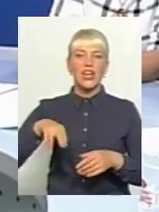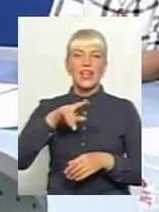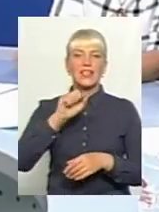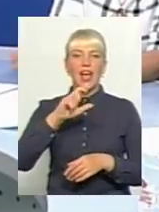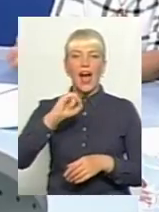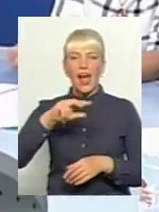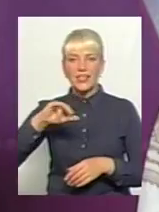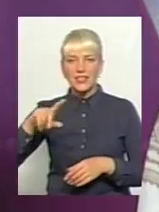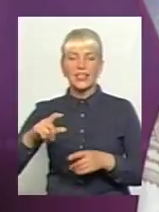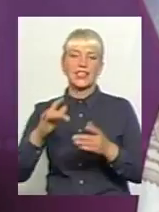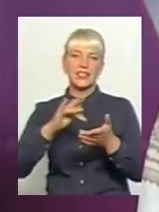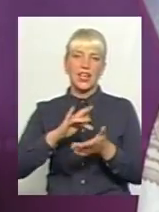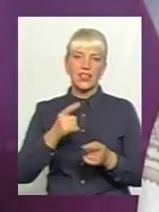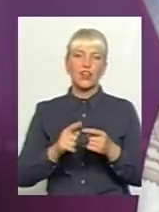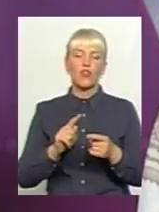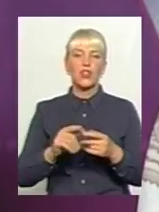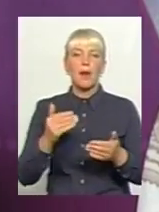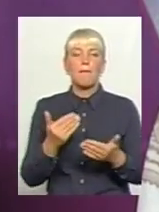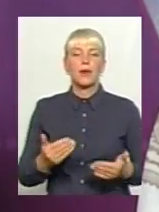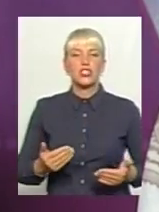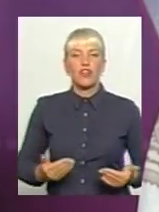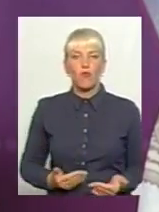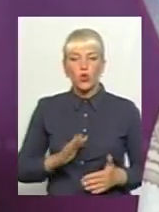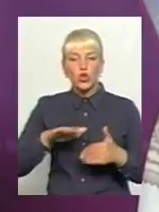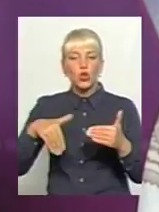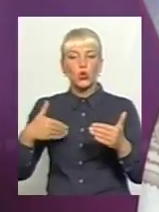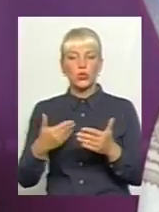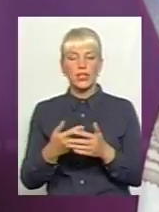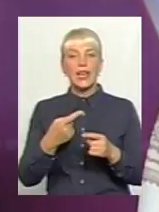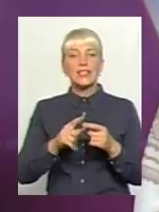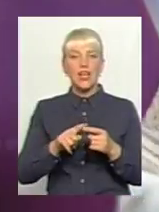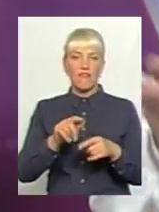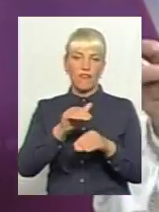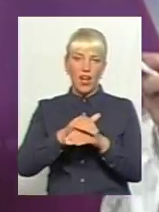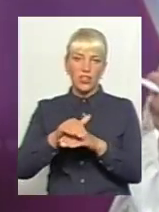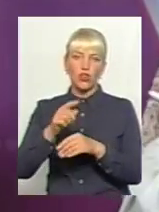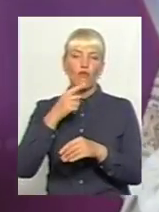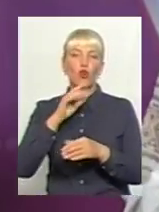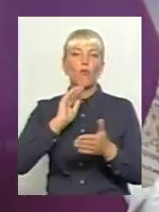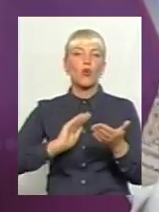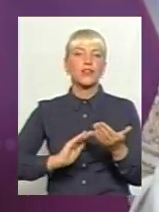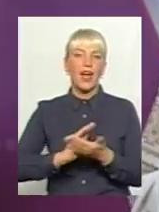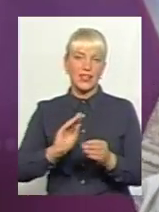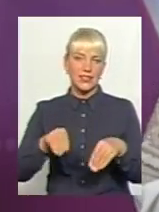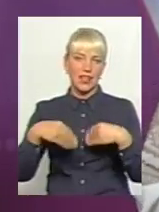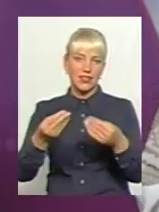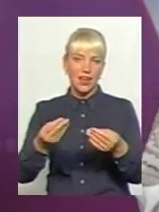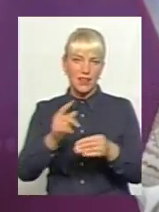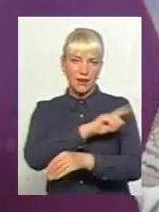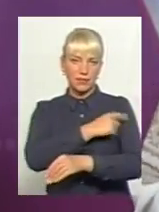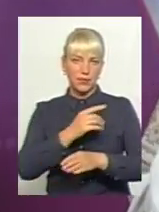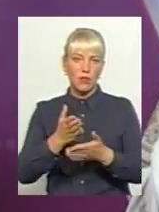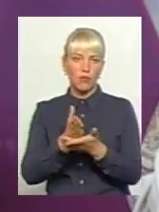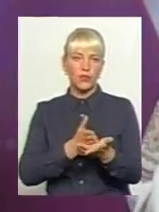краще говорять за себе про якість діалізу, про доступність діалізу для мешканців нашої області. Пане Олександре, скажіть, будь ласка, чи є альтернатива